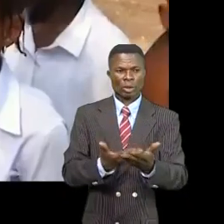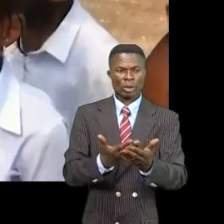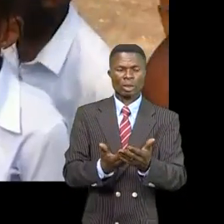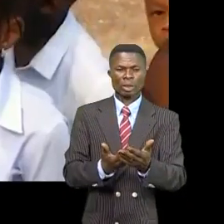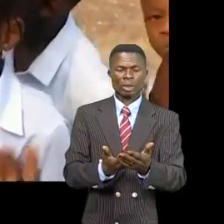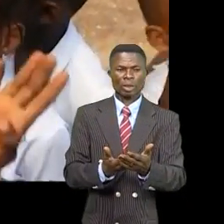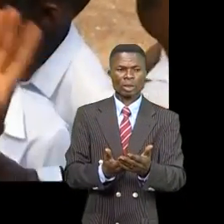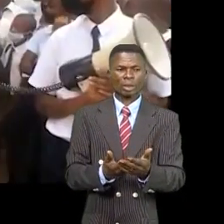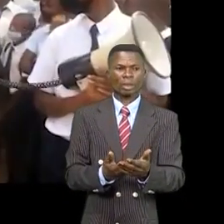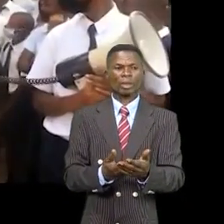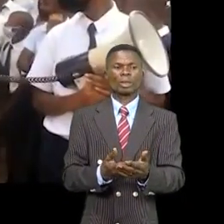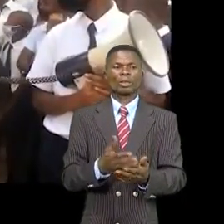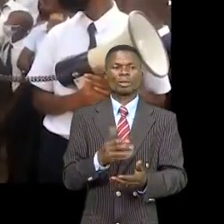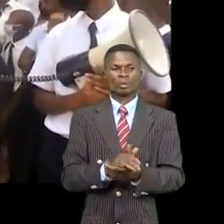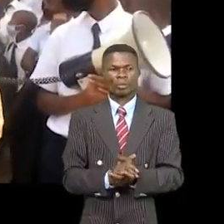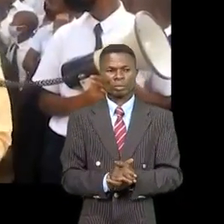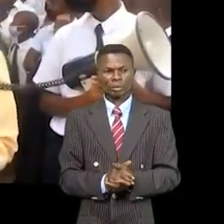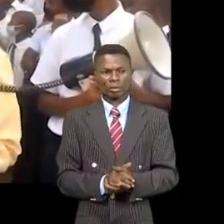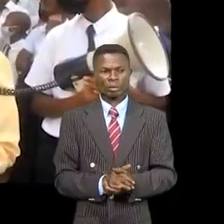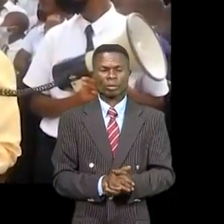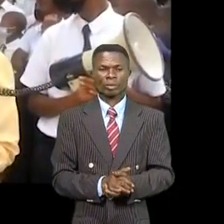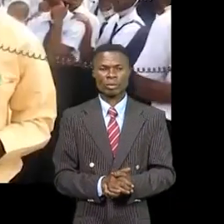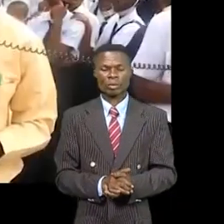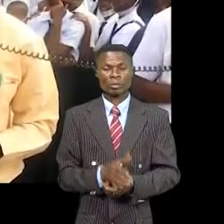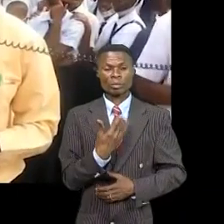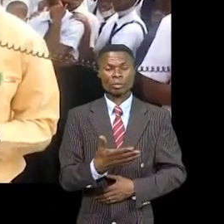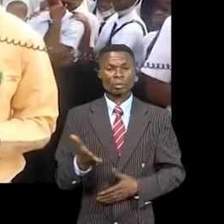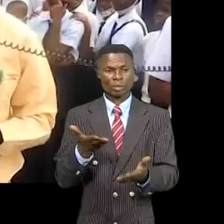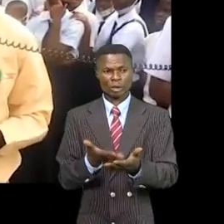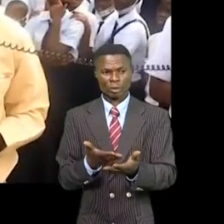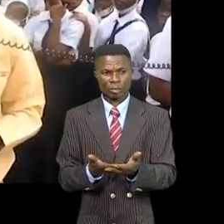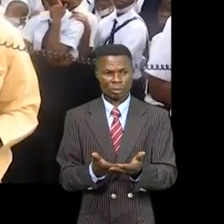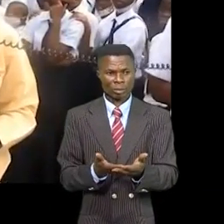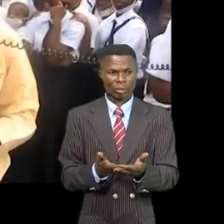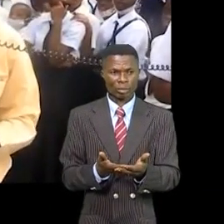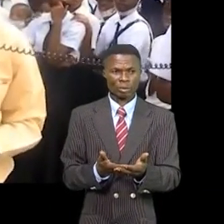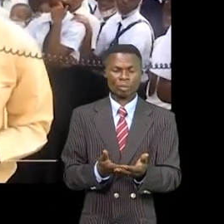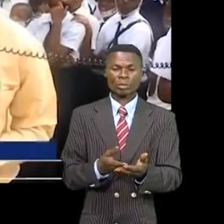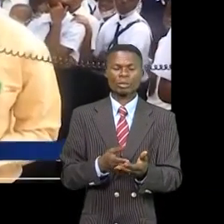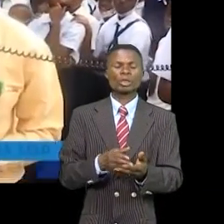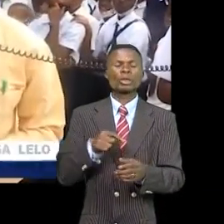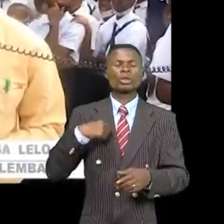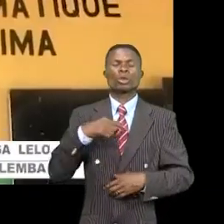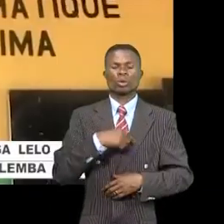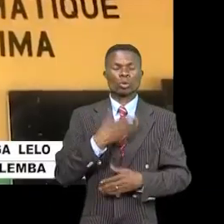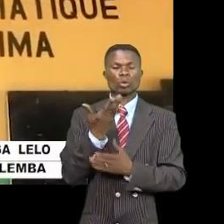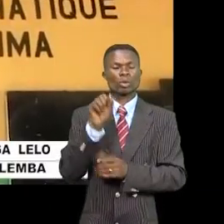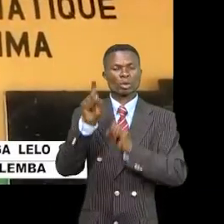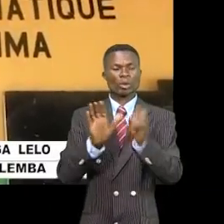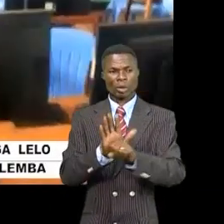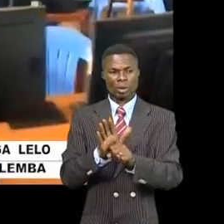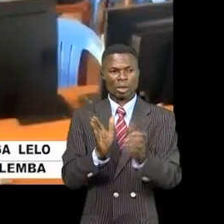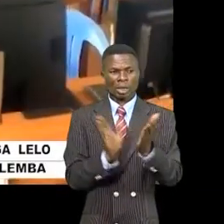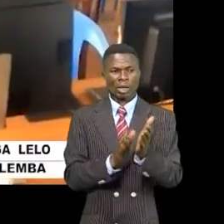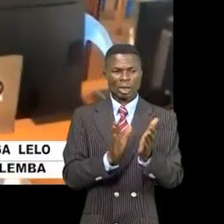des oeuvres caritatives ces gestes c'est grand dans l'ordre de tous les professeurs nous vous remercions l'école